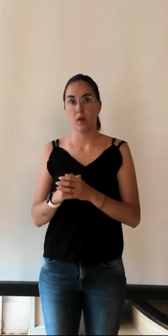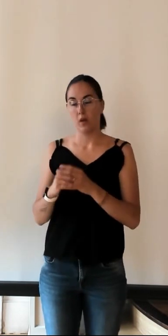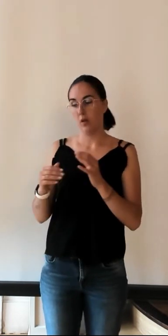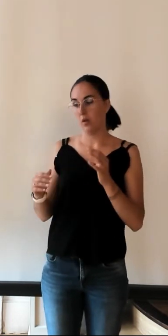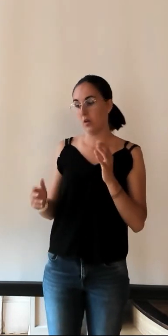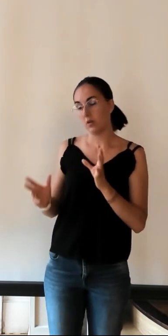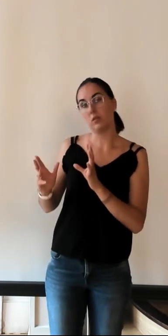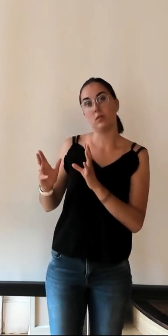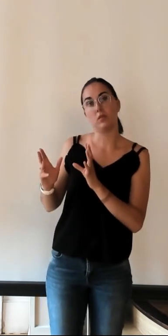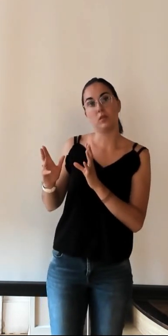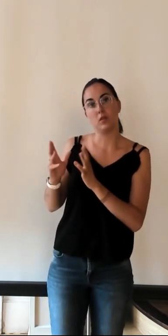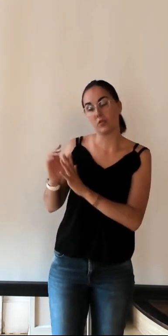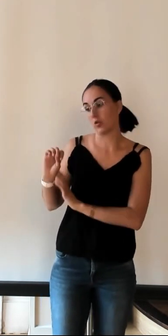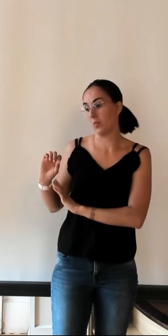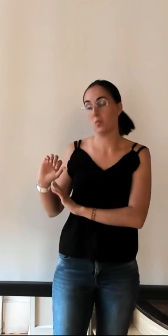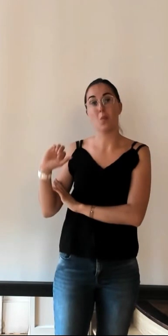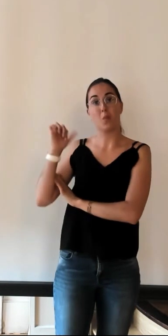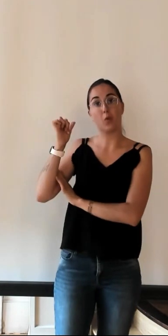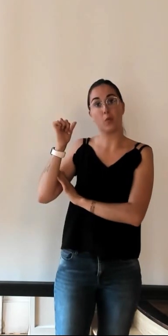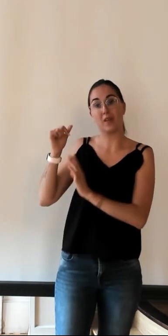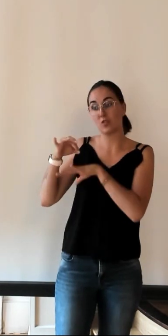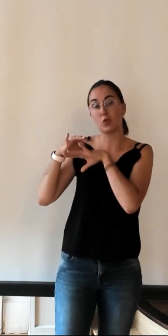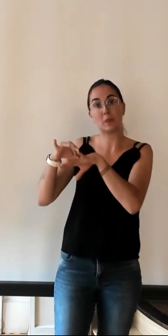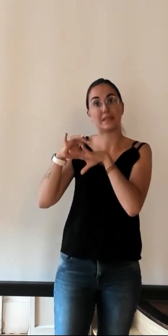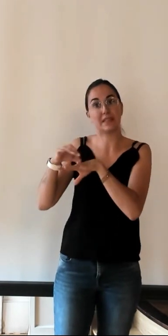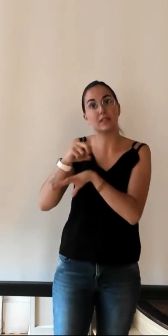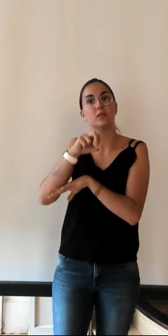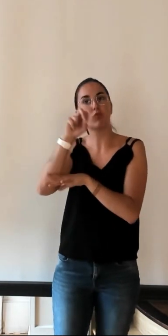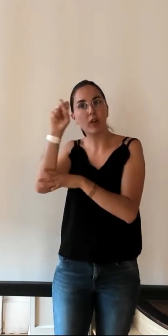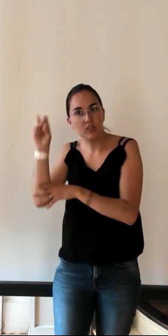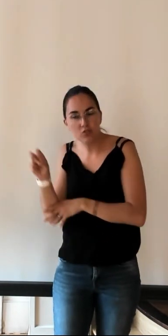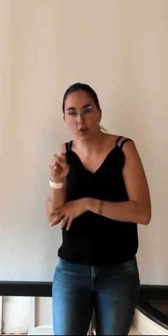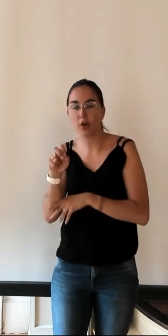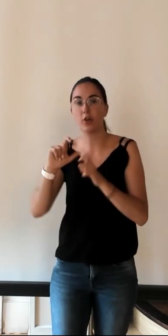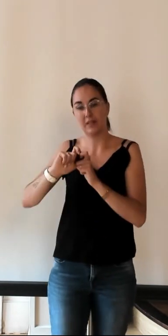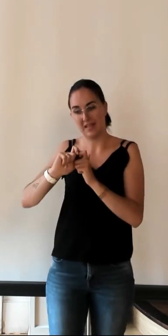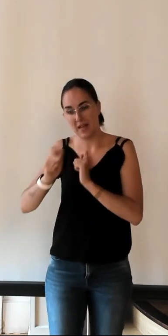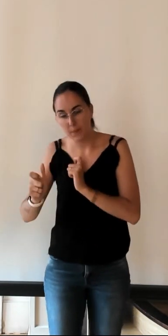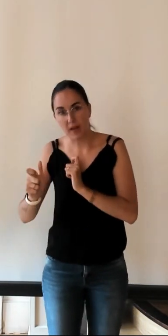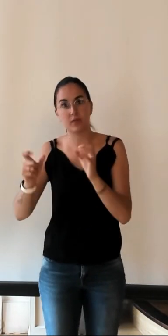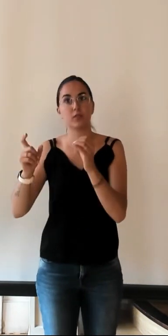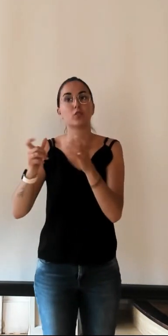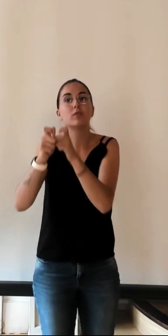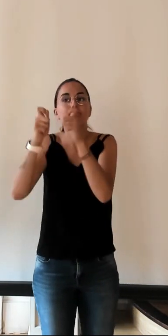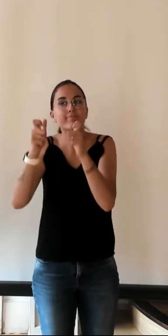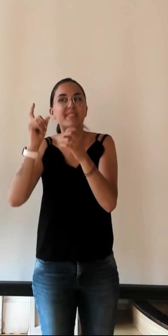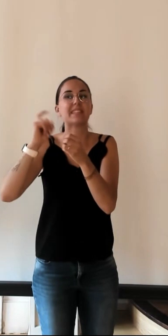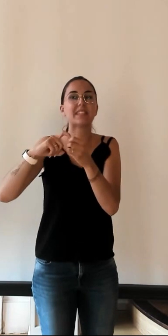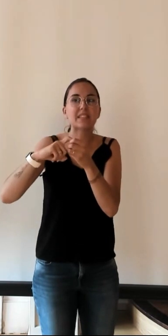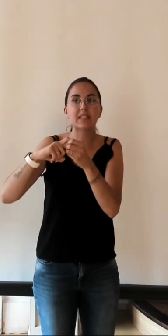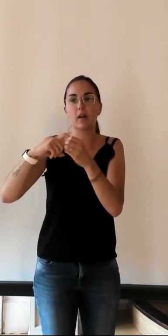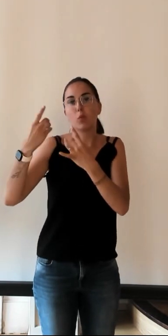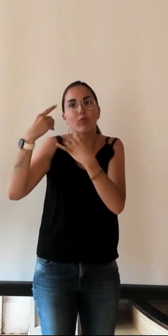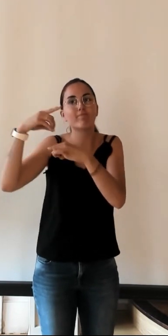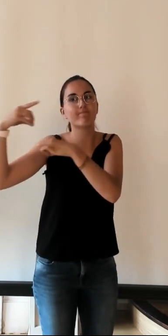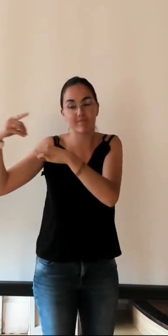l'édition de premier guide de voyageurs, la création du syndicat d'initiatives et son évolution